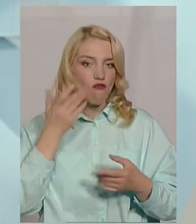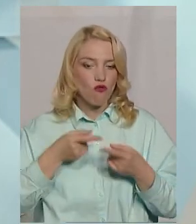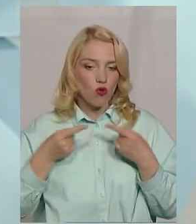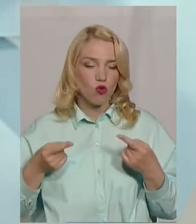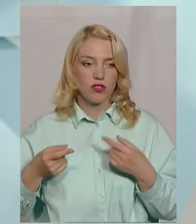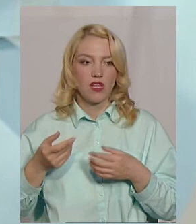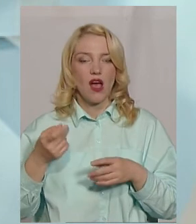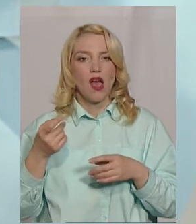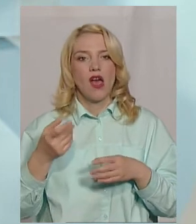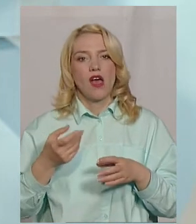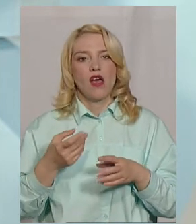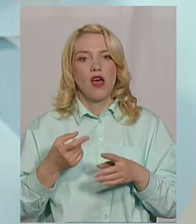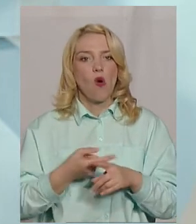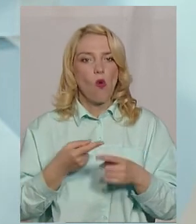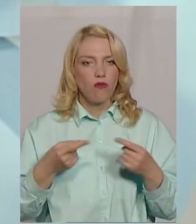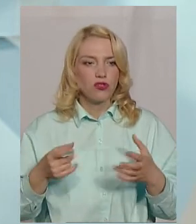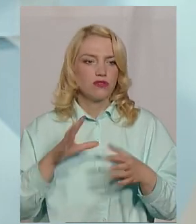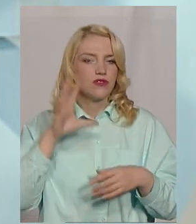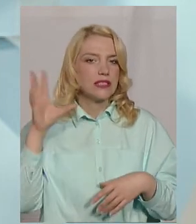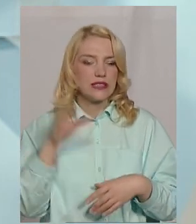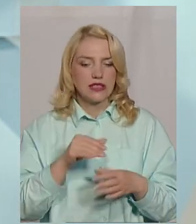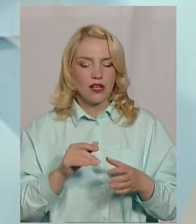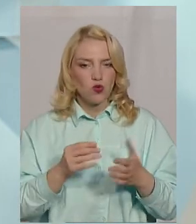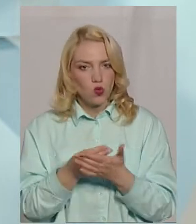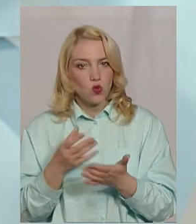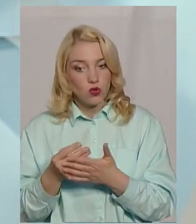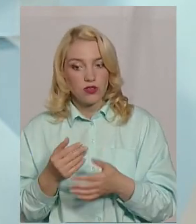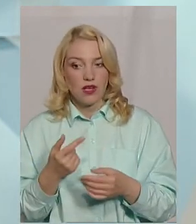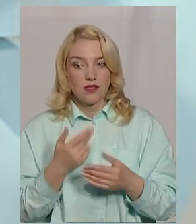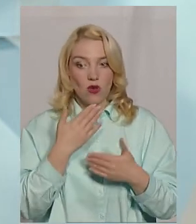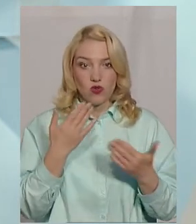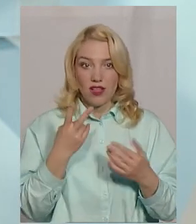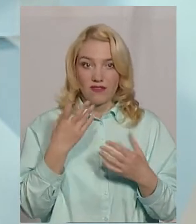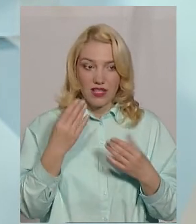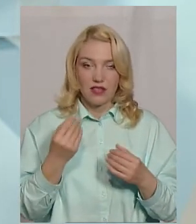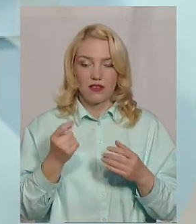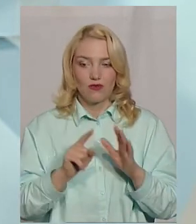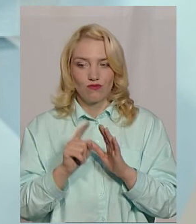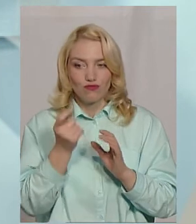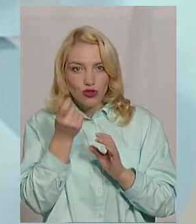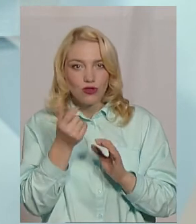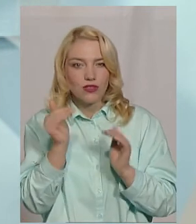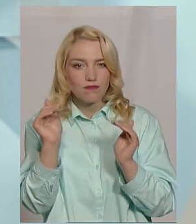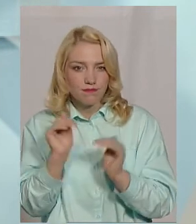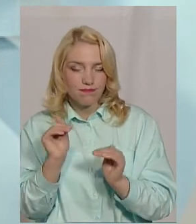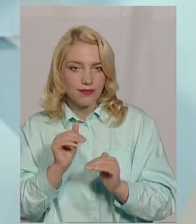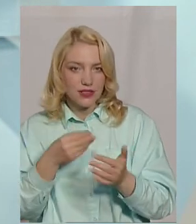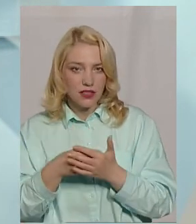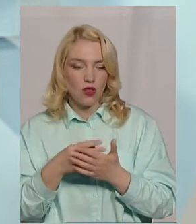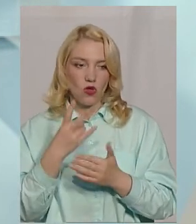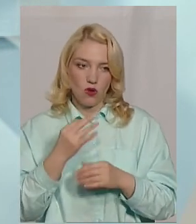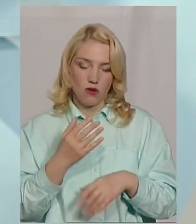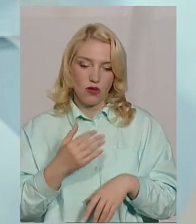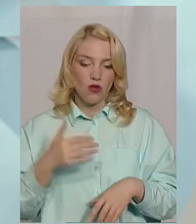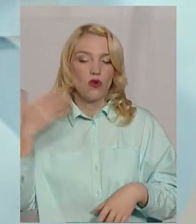всі дорожчі. Зараз, буквально за останні 2-3 дні трошки ціна на них почала падати, але вони набагато